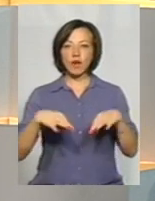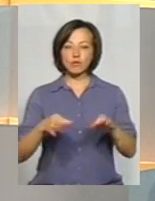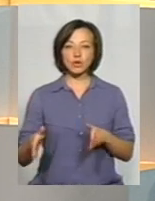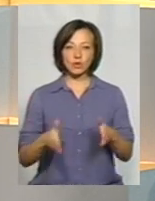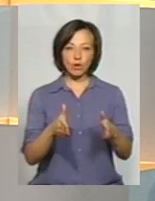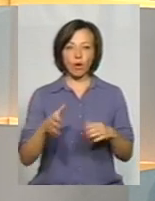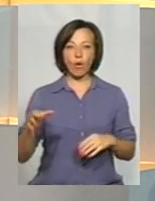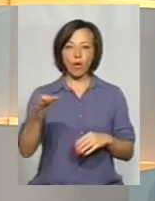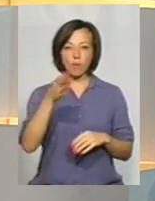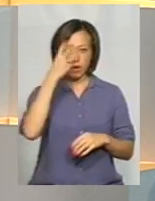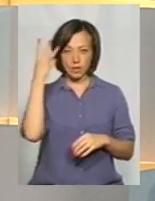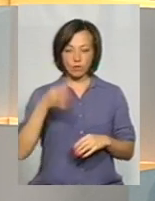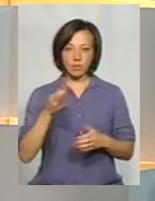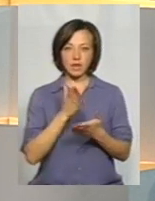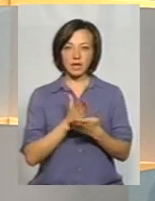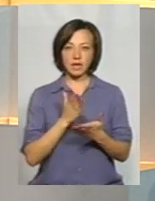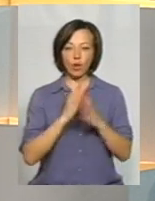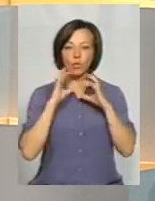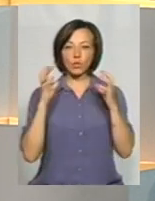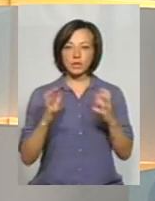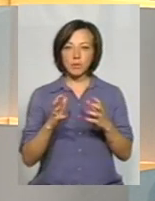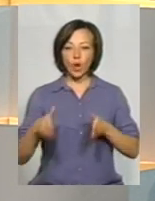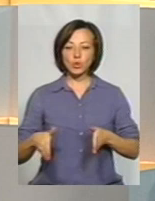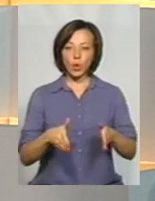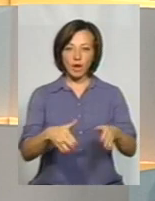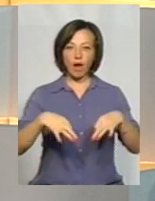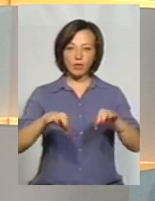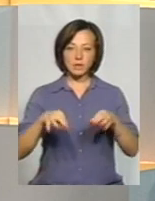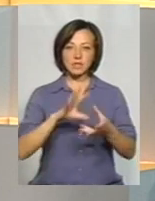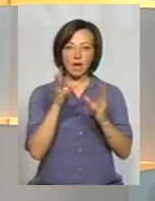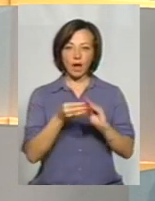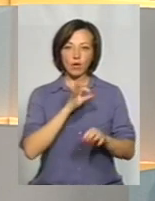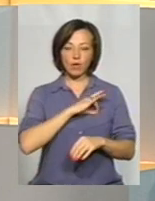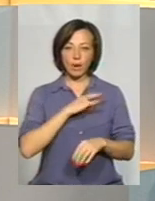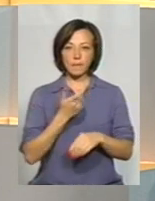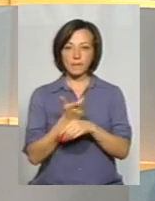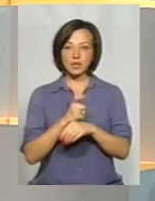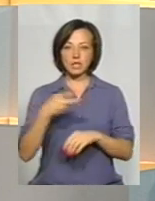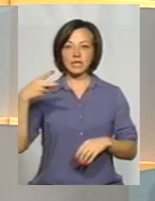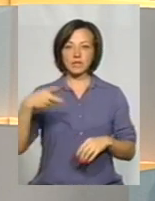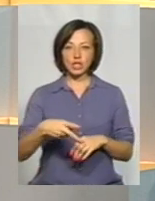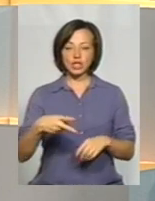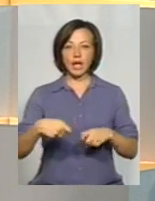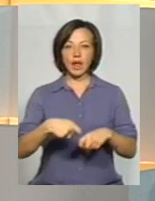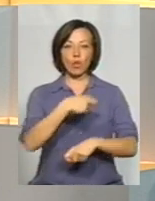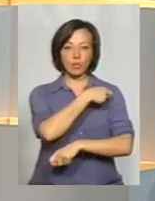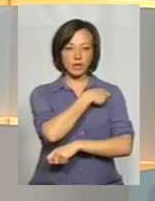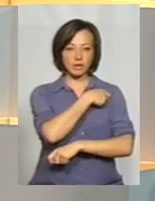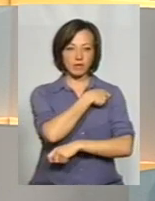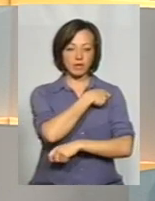є балансовим тривничем автобільних доріг з легального користування протяжністю трохи більше 2 тисячі кілометрів,